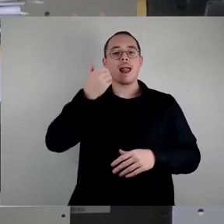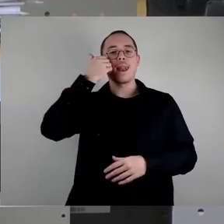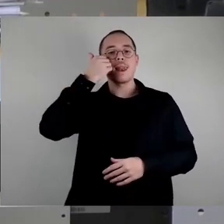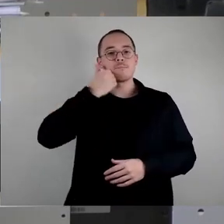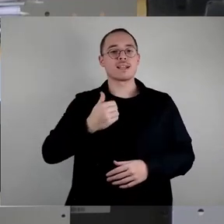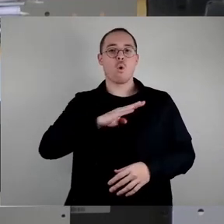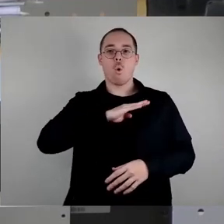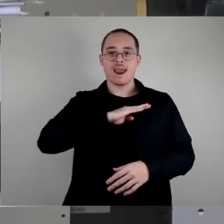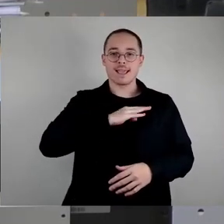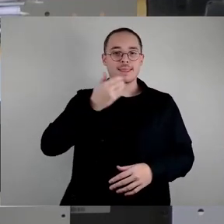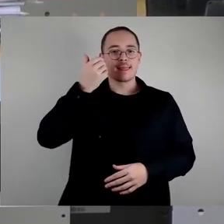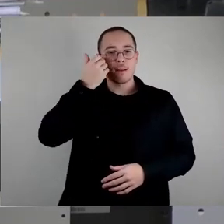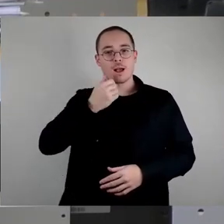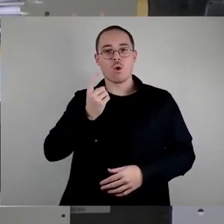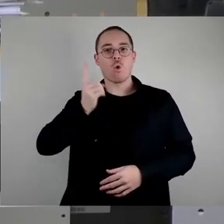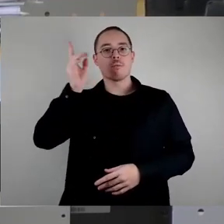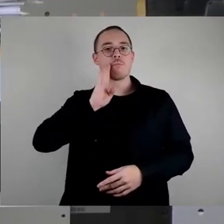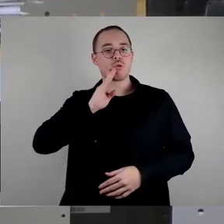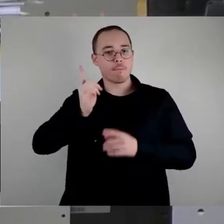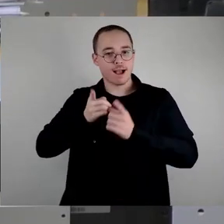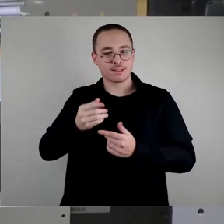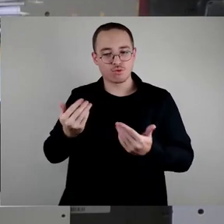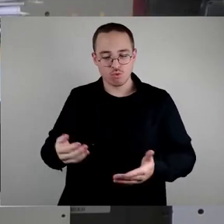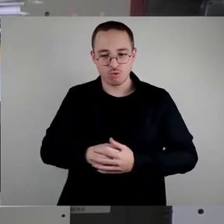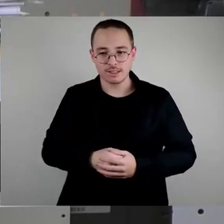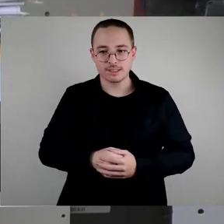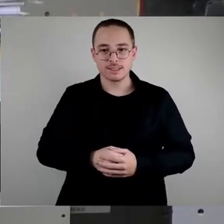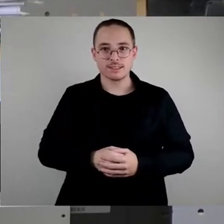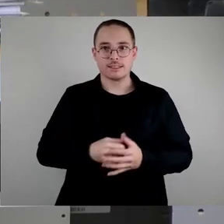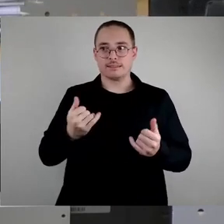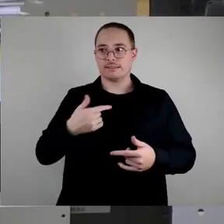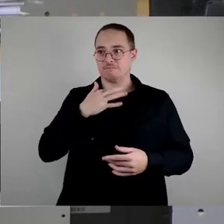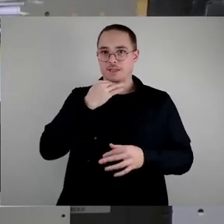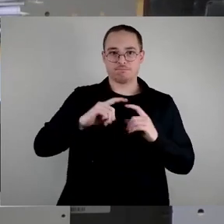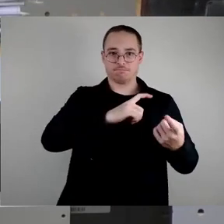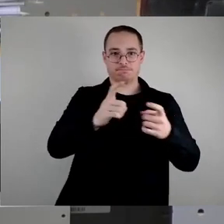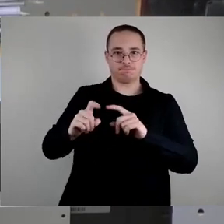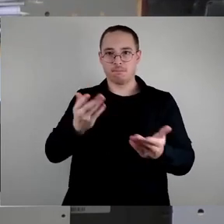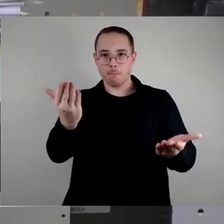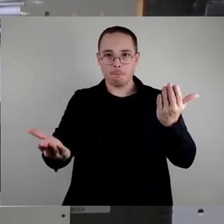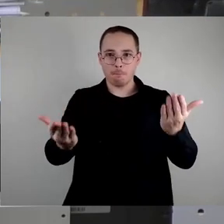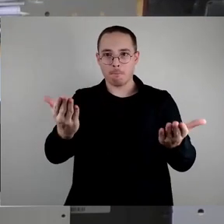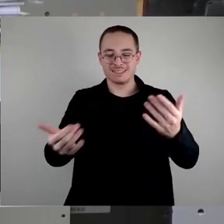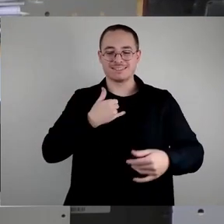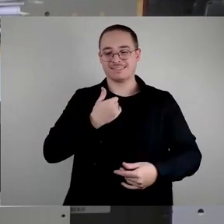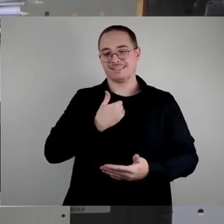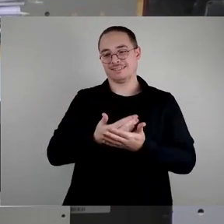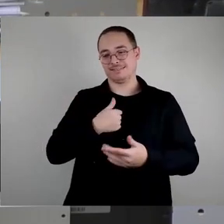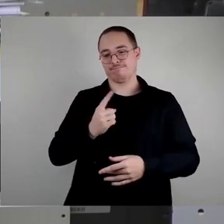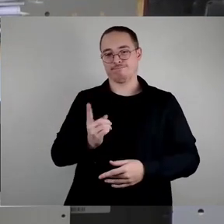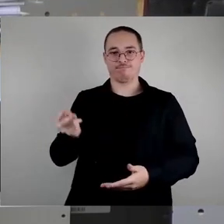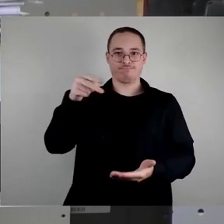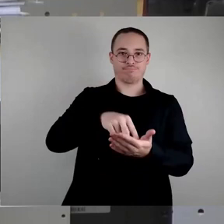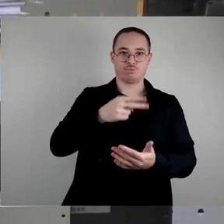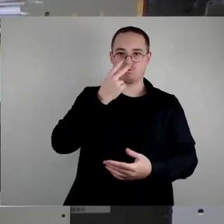unerwartet doch auch ins Grundsätzliche geweidet hat, habe ich mich auch noch mal hervorgetraut. Lieber Jens Mattis, ich sage es noch mal, ich habe es, glaube ich, schon oft genug